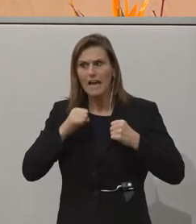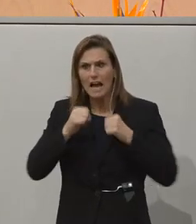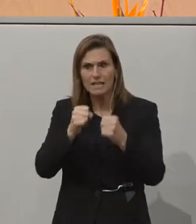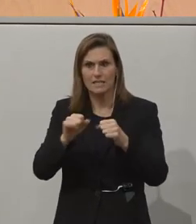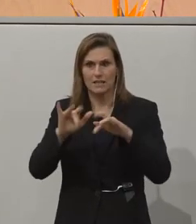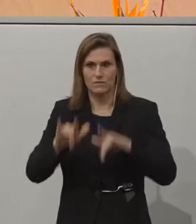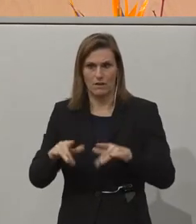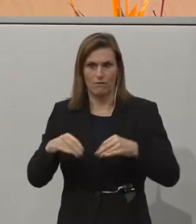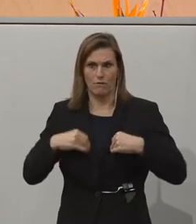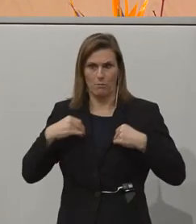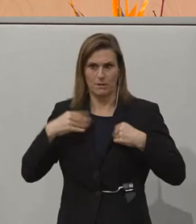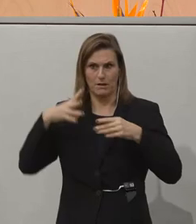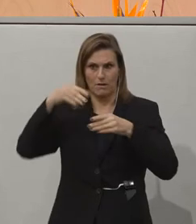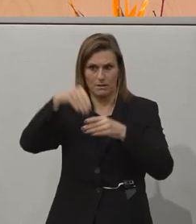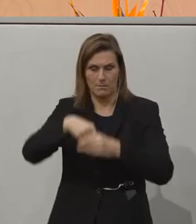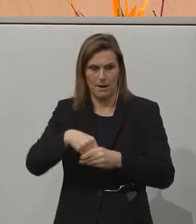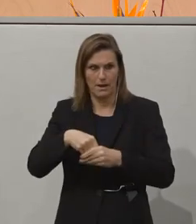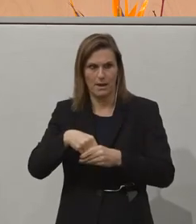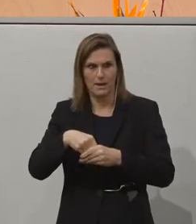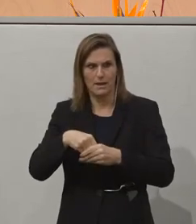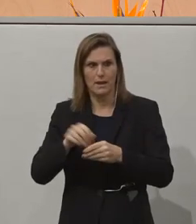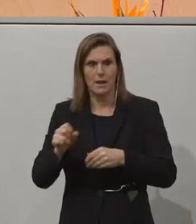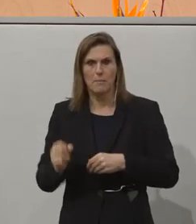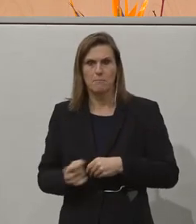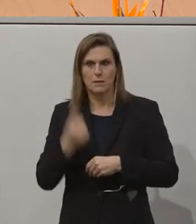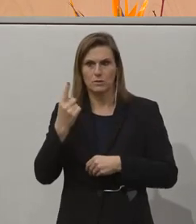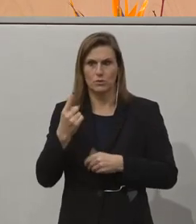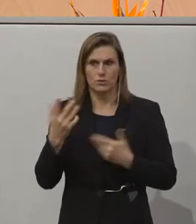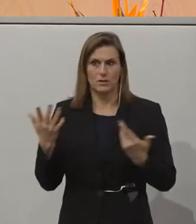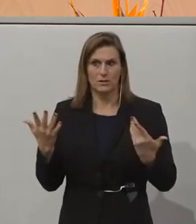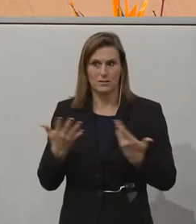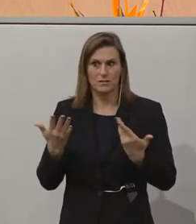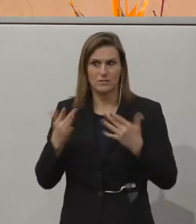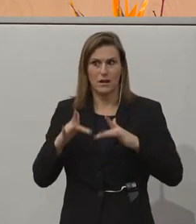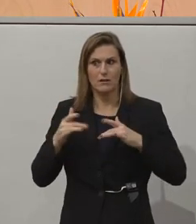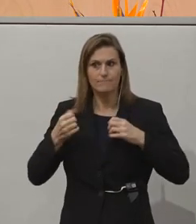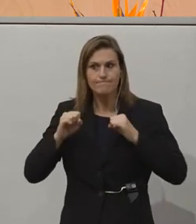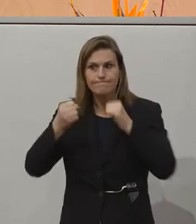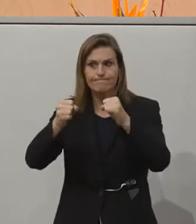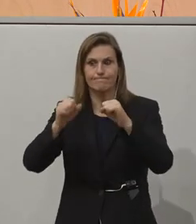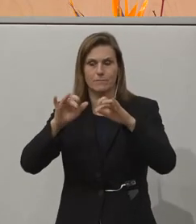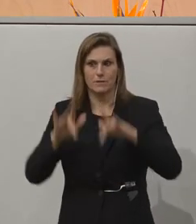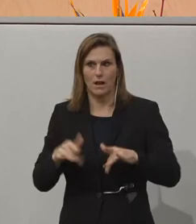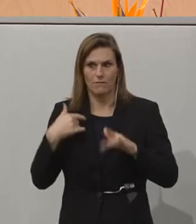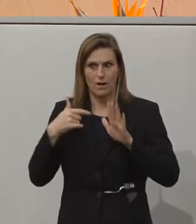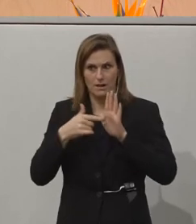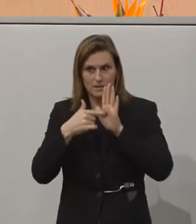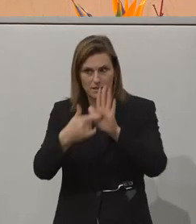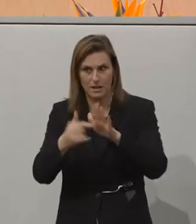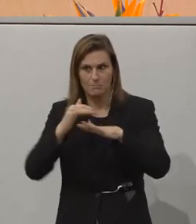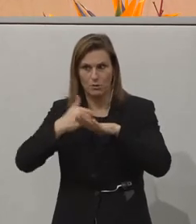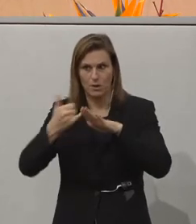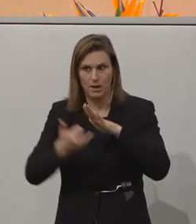Vormittag teilgenommen haben. Insbesondere den Initiativen, die vorgestellt wurden.